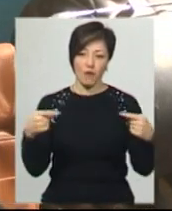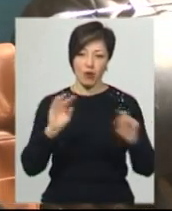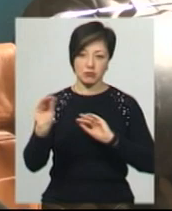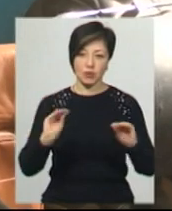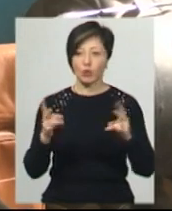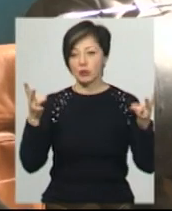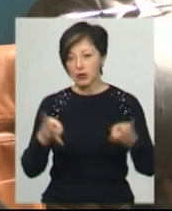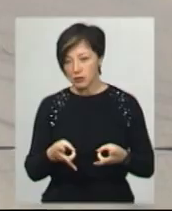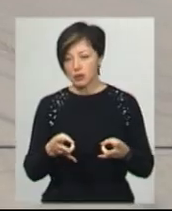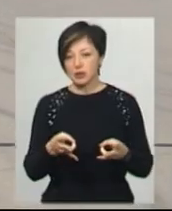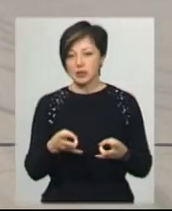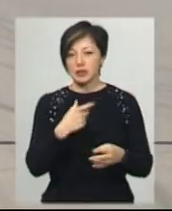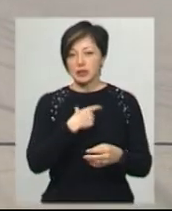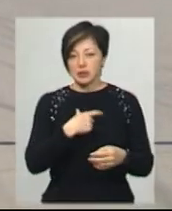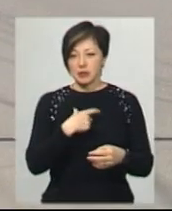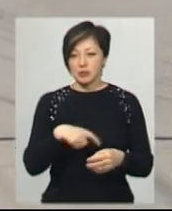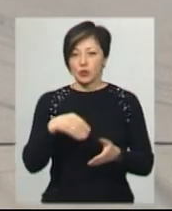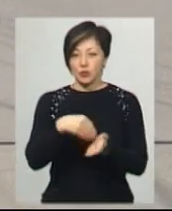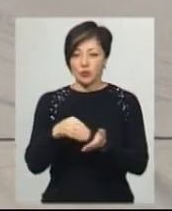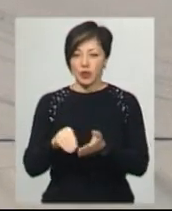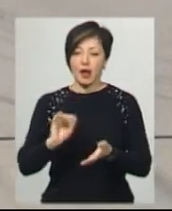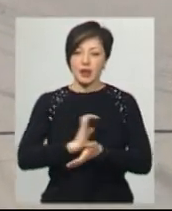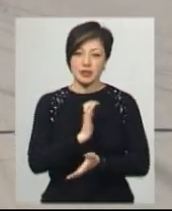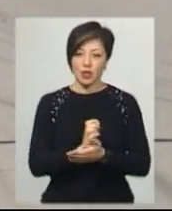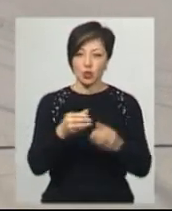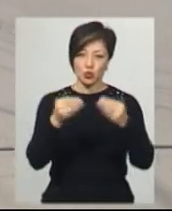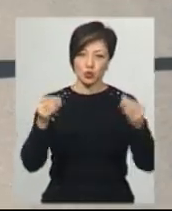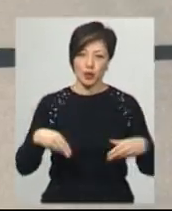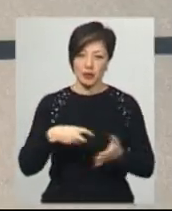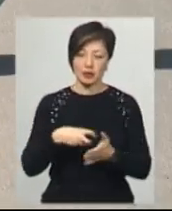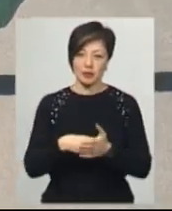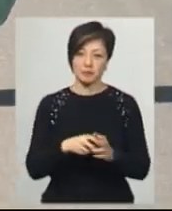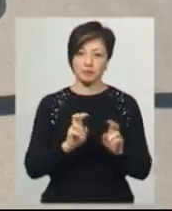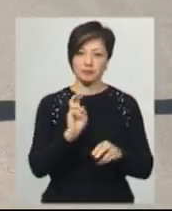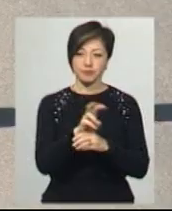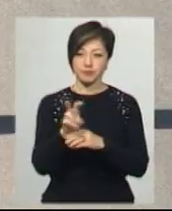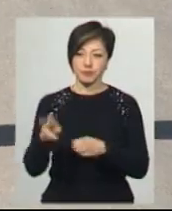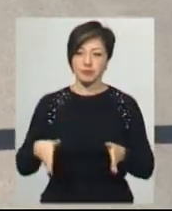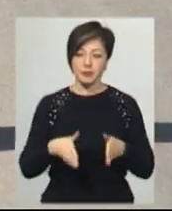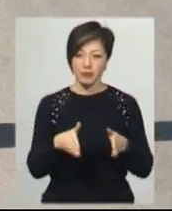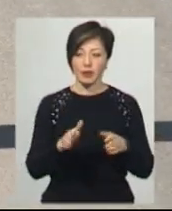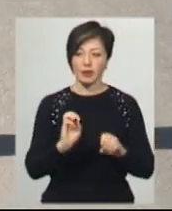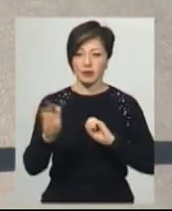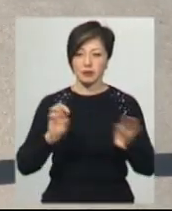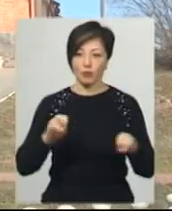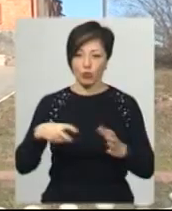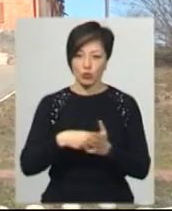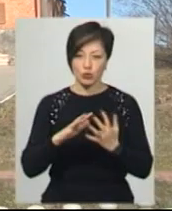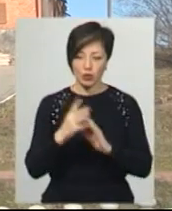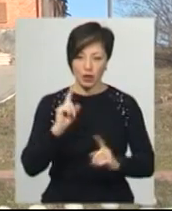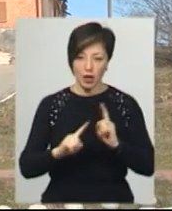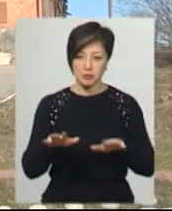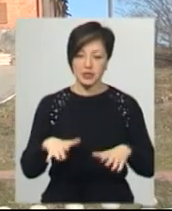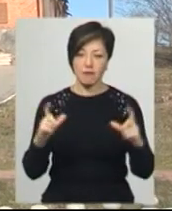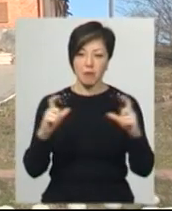щось потрібно, беруть самі. Далі з газетами, журналами та листами Олена Беспалько йде селом. Дорогою заносить пошту до сільської ради у